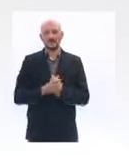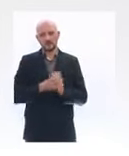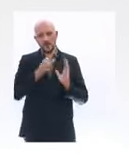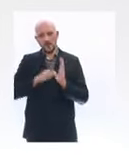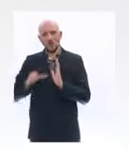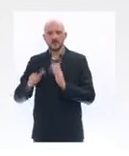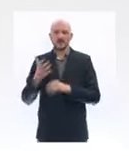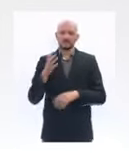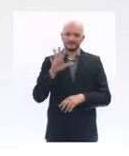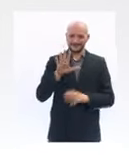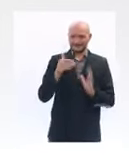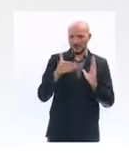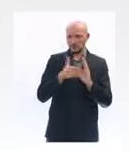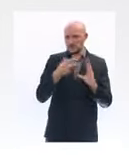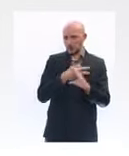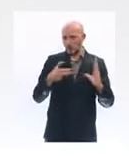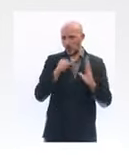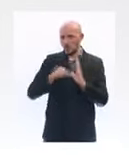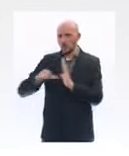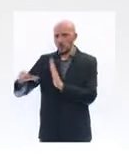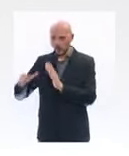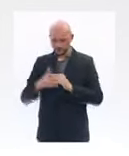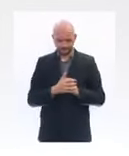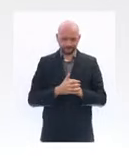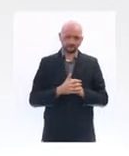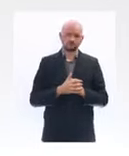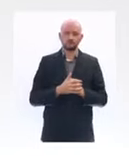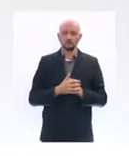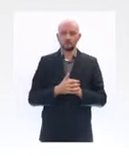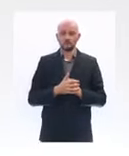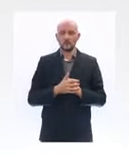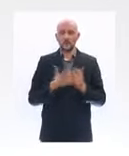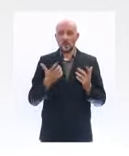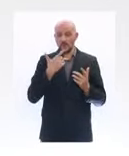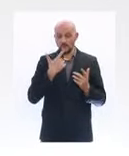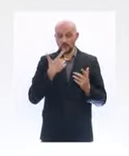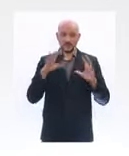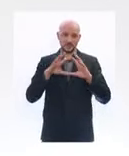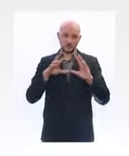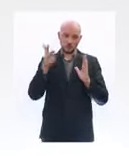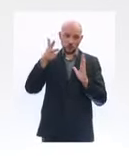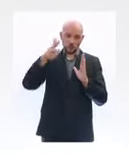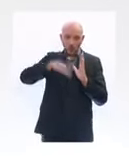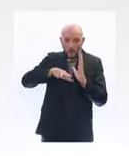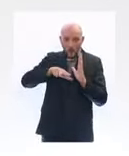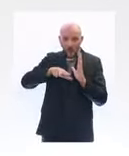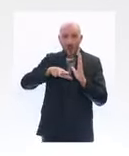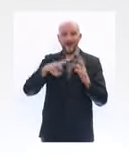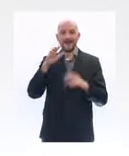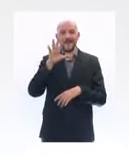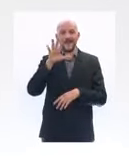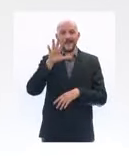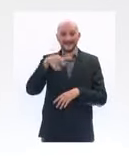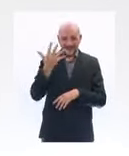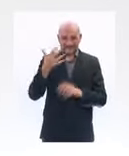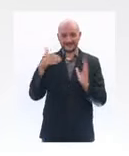de 5 000 euros pour un restaurateur, un restaurateur important, soit 15 000 euros sur trois mois. Si le bailleur renonce à au moins un mois